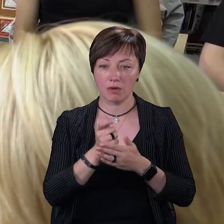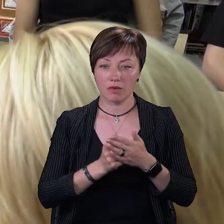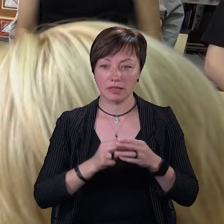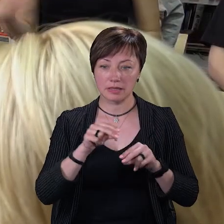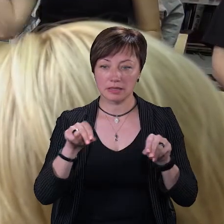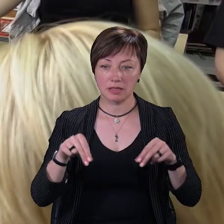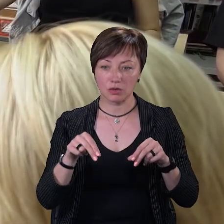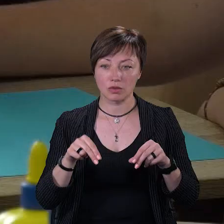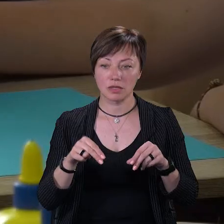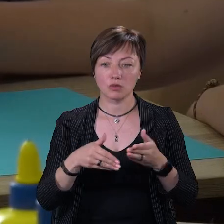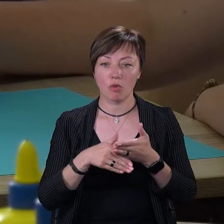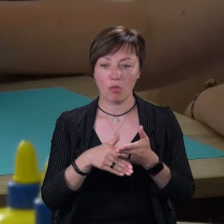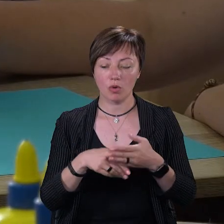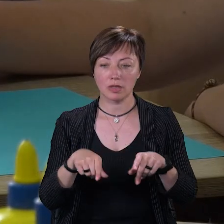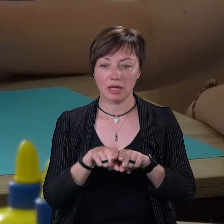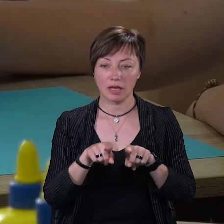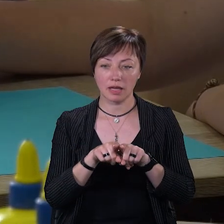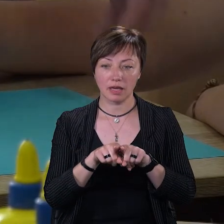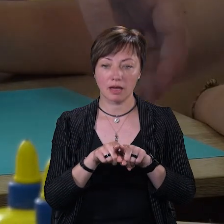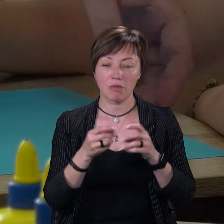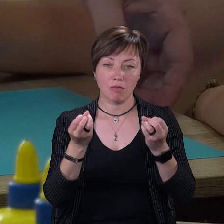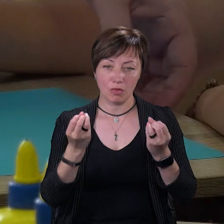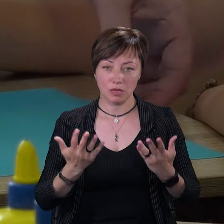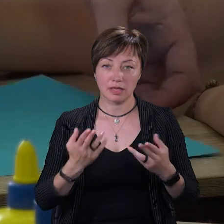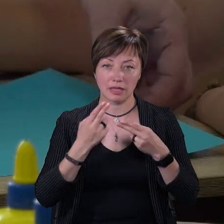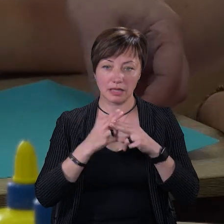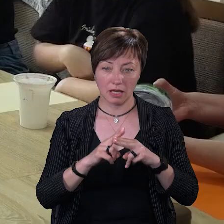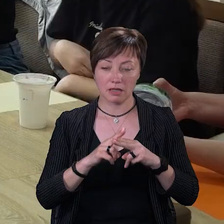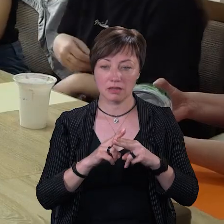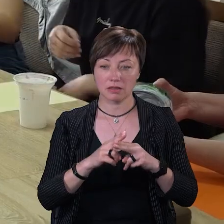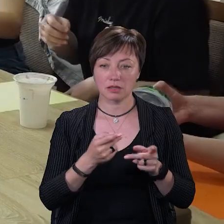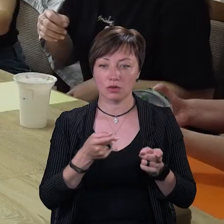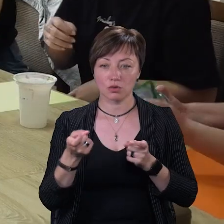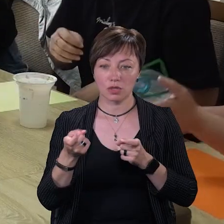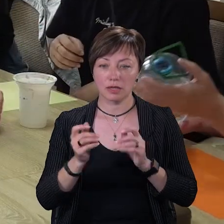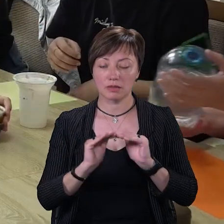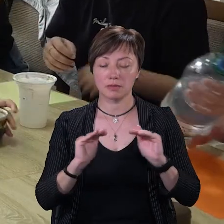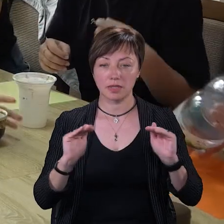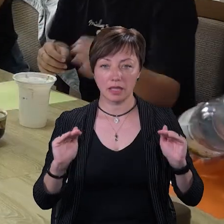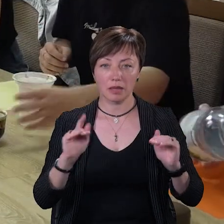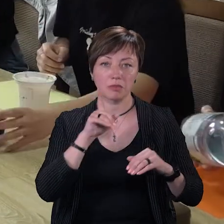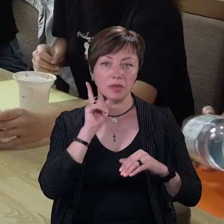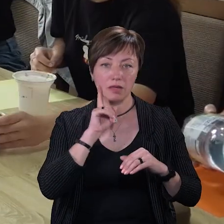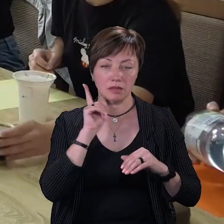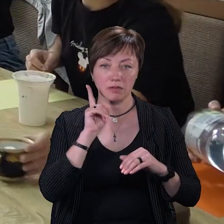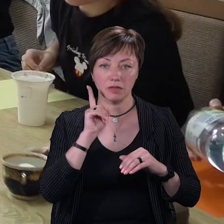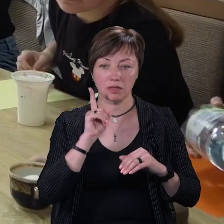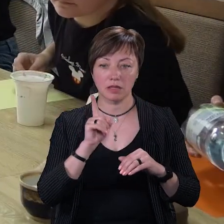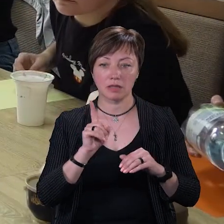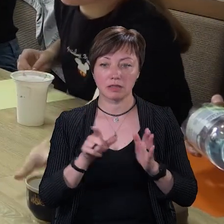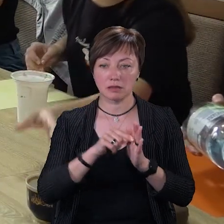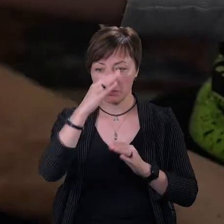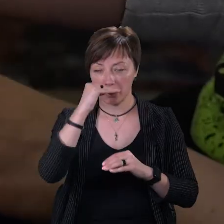сіллю. Тобто за допомогою таких нехитрих технік залучаємо дітей, підлітків, дітей з